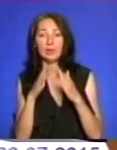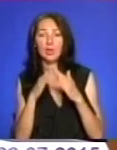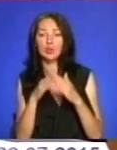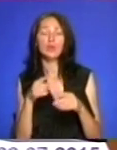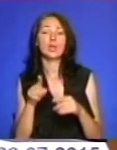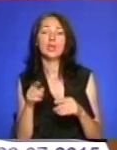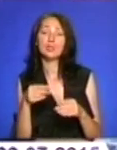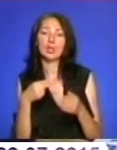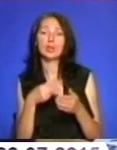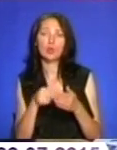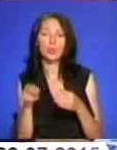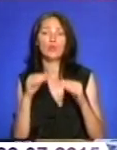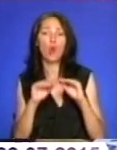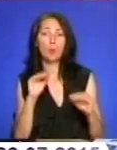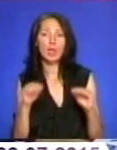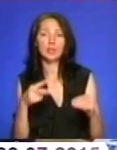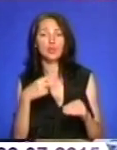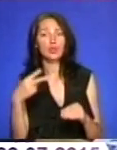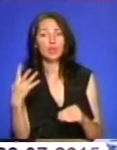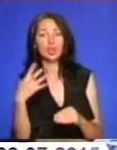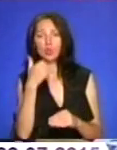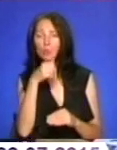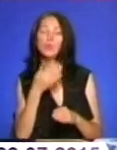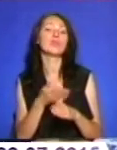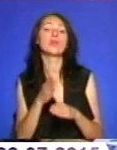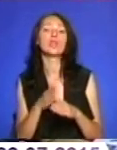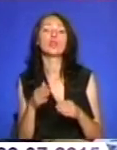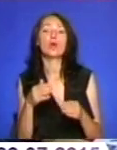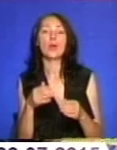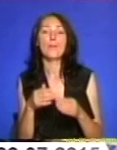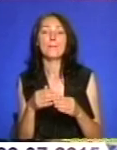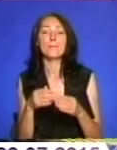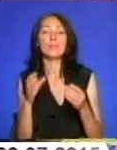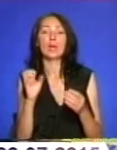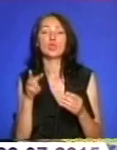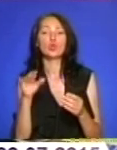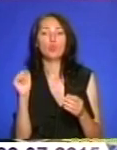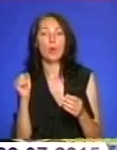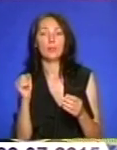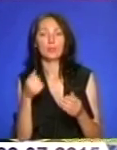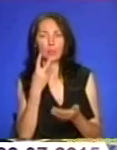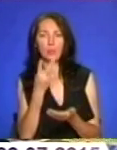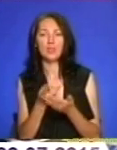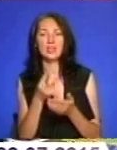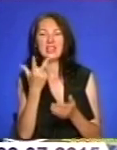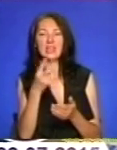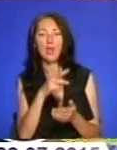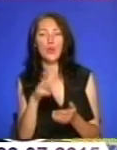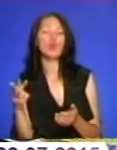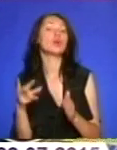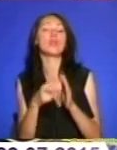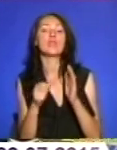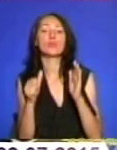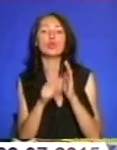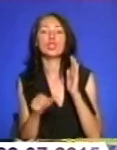обладнання. У 2014 році виділена безпрецедентна сума, ви бачите, 3 мільйони 866